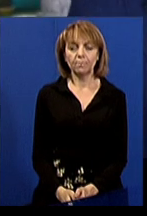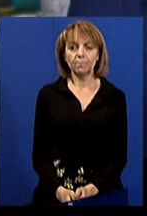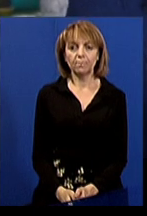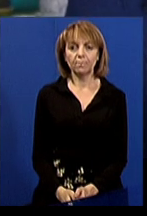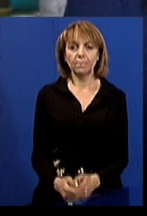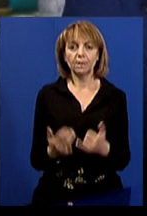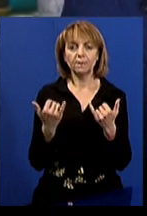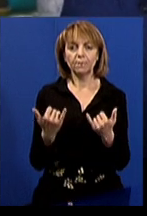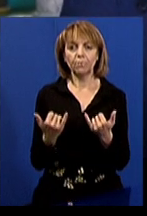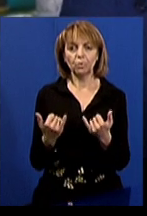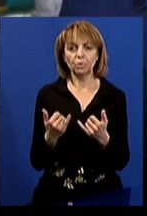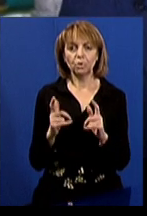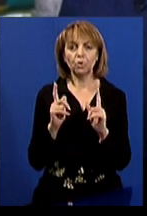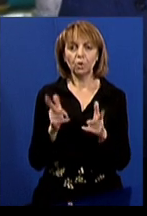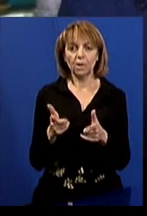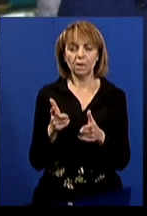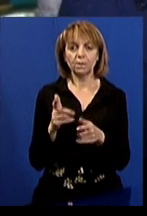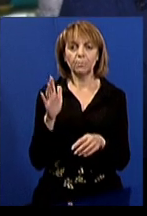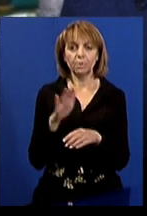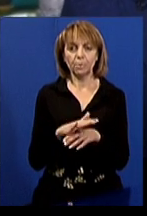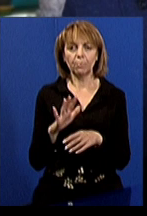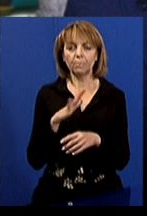«Сьогодні, згідно з розпорядженням,